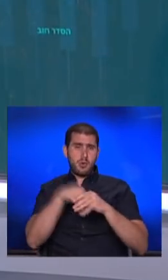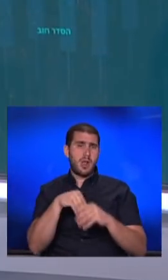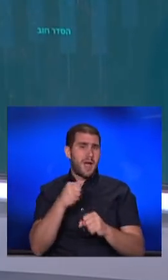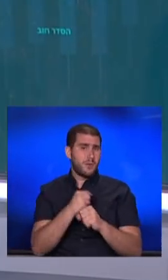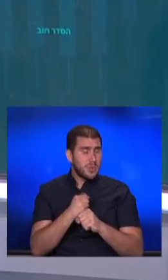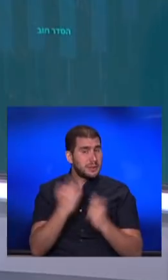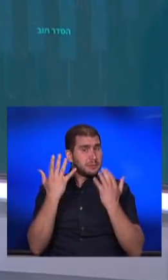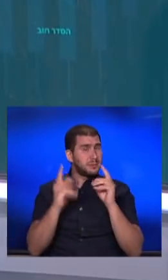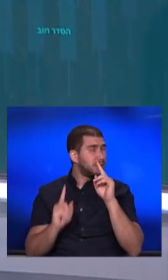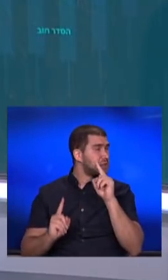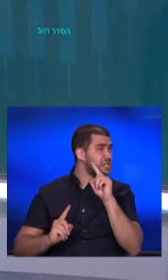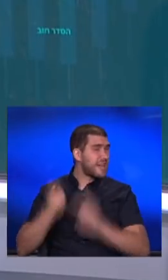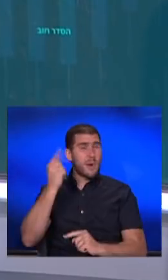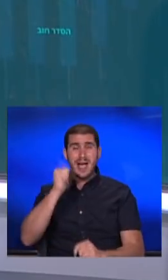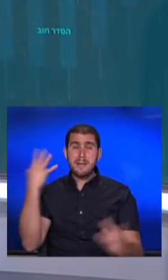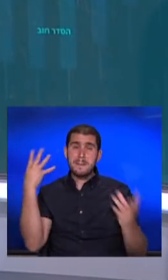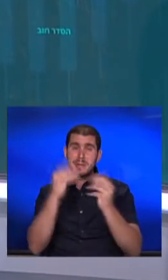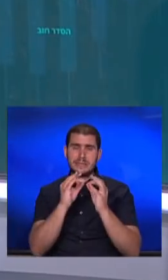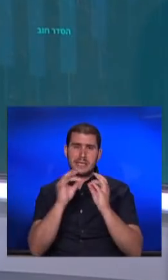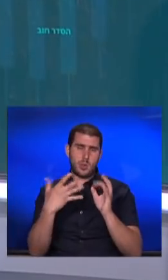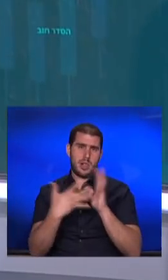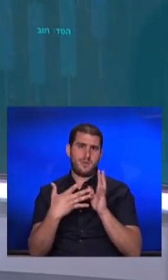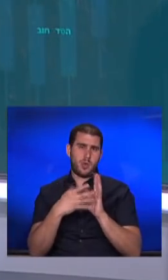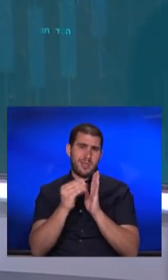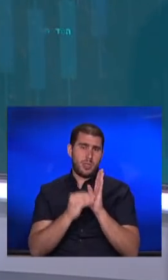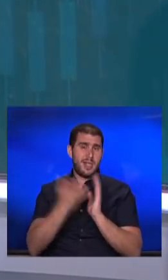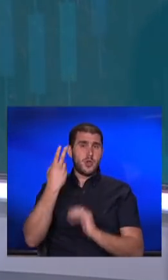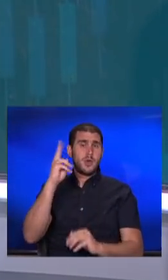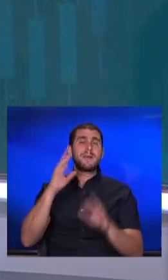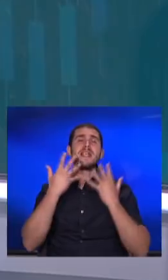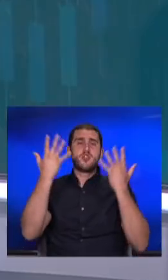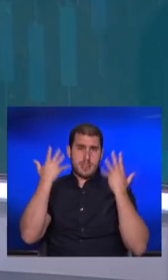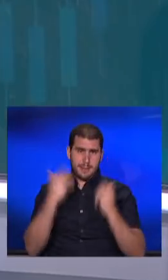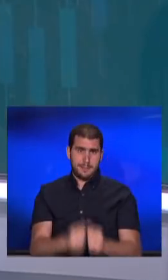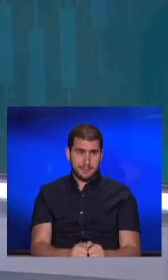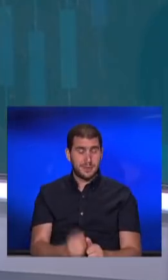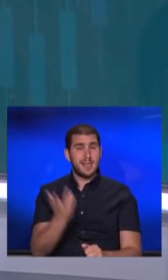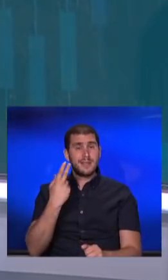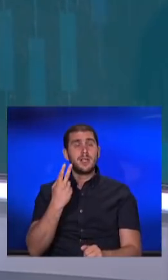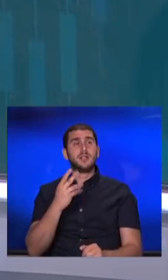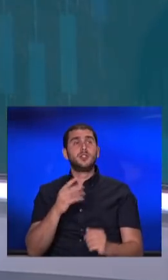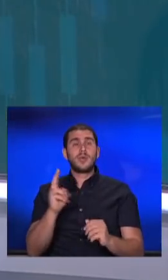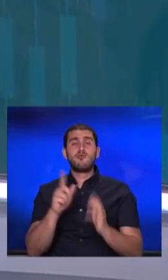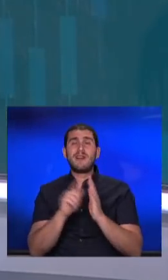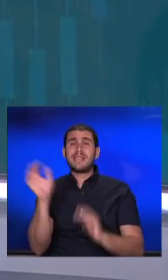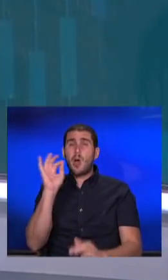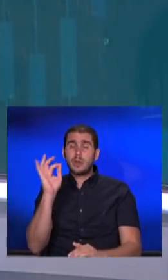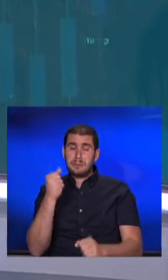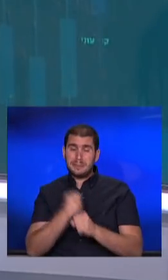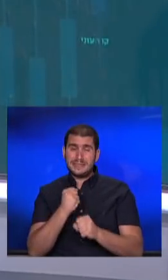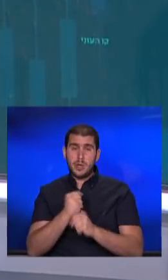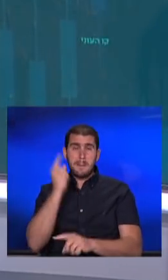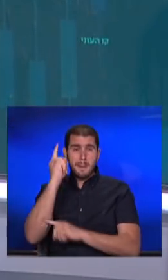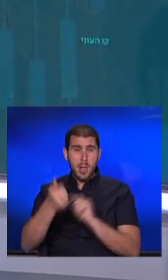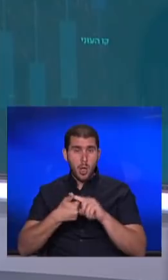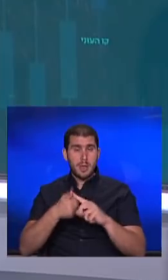המספר הגבוה ביותר מאז שהתחילו למדוד את הנתון הזה לפני יותר מעשור. יותר מ-17% מהמשרות במלנאות